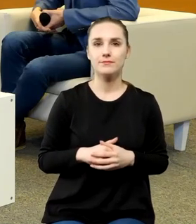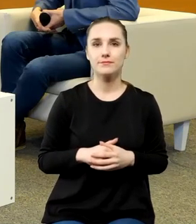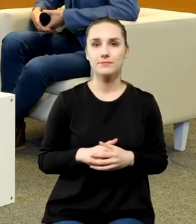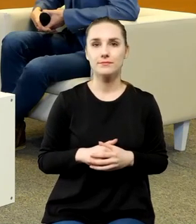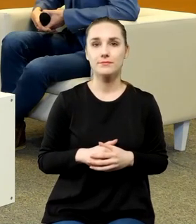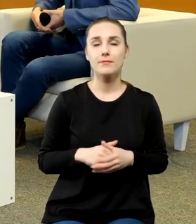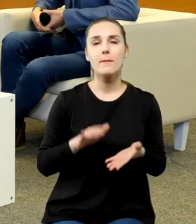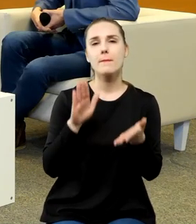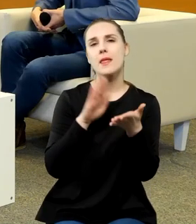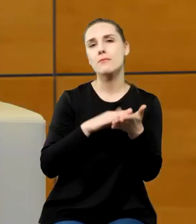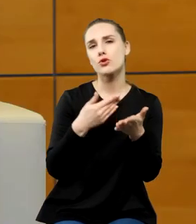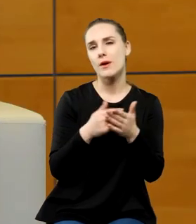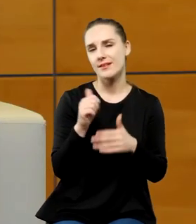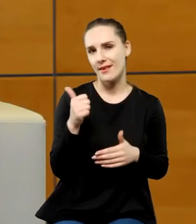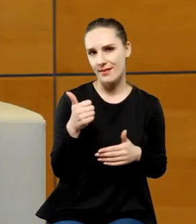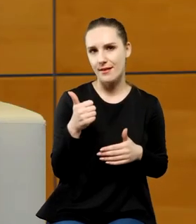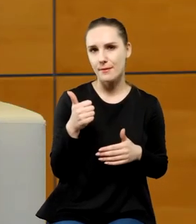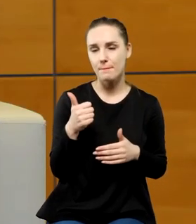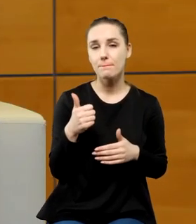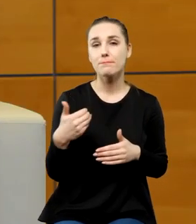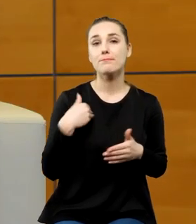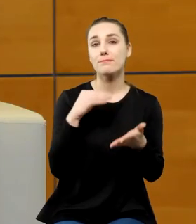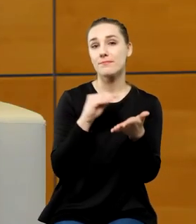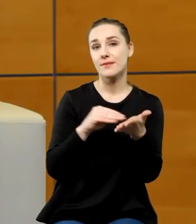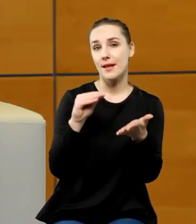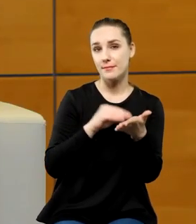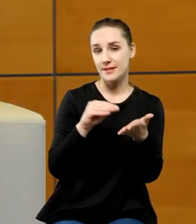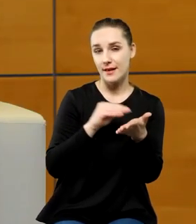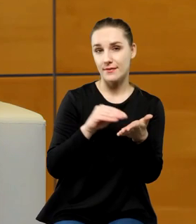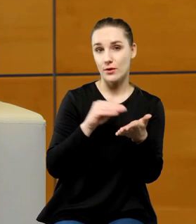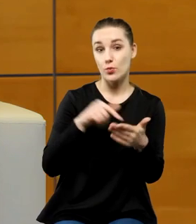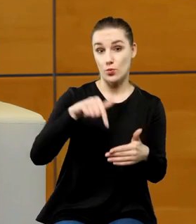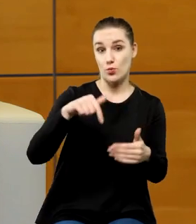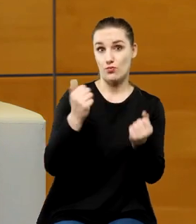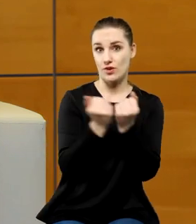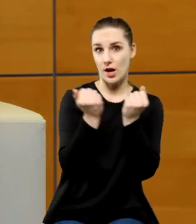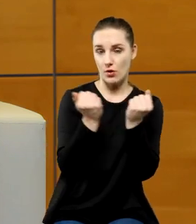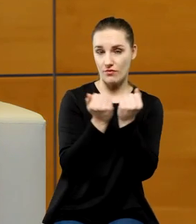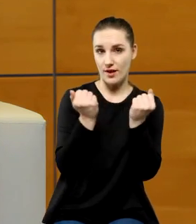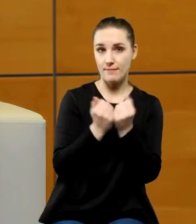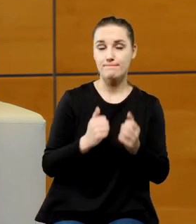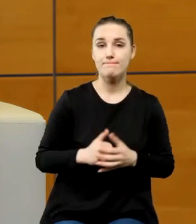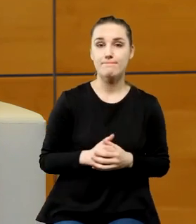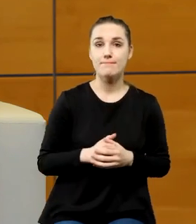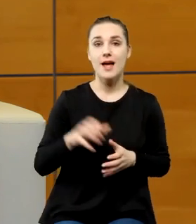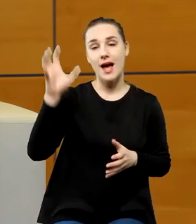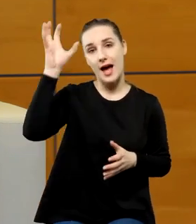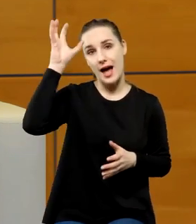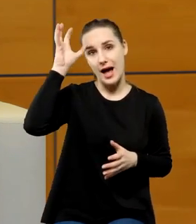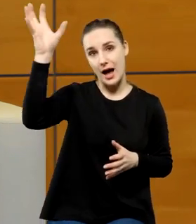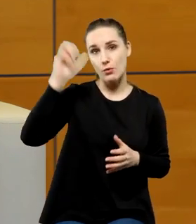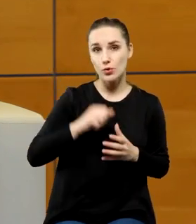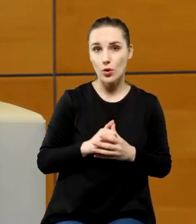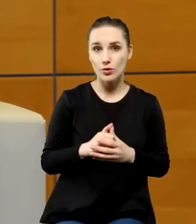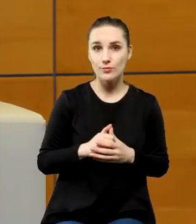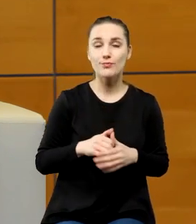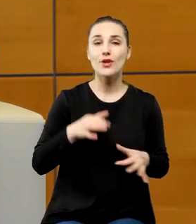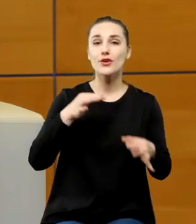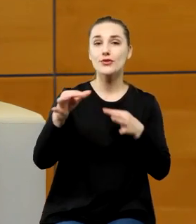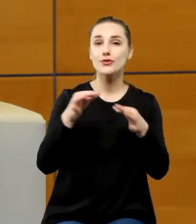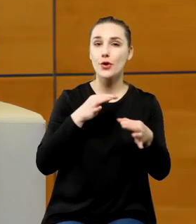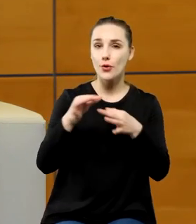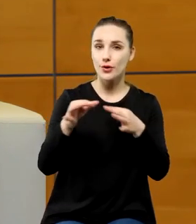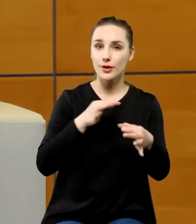Jeden z nich zostanie napisany tu w Krakowie. Autorem jest historyk